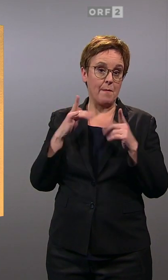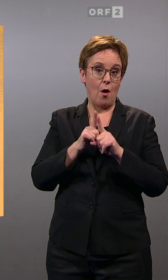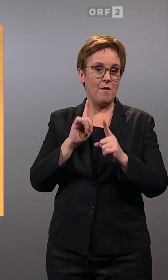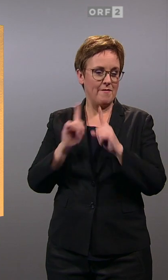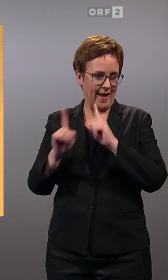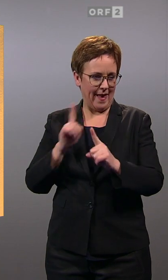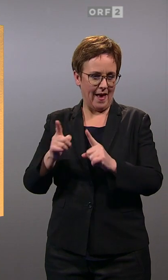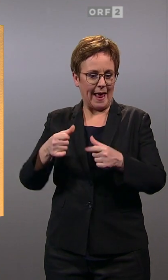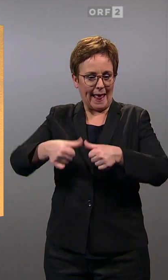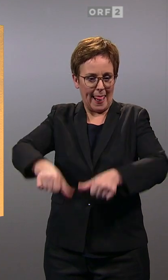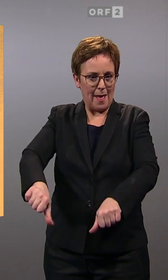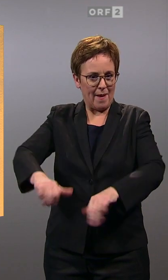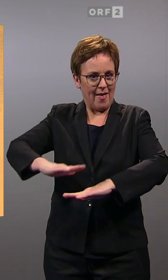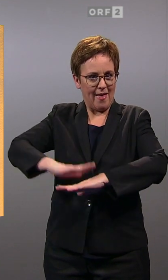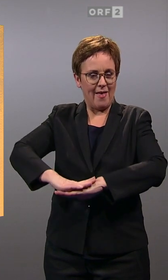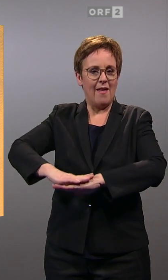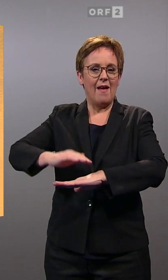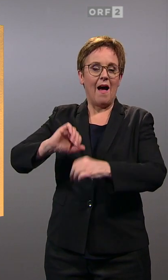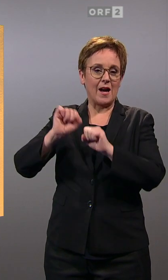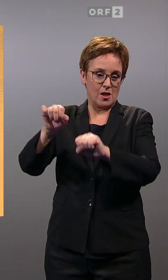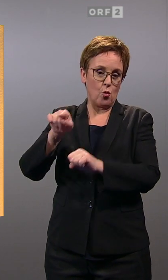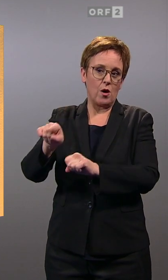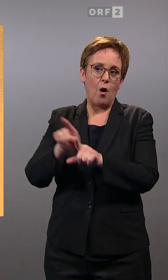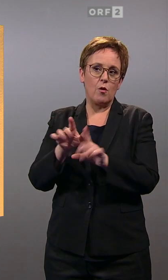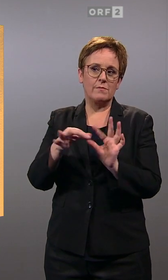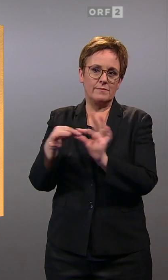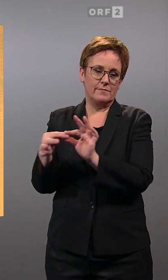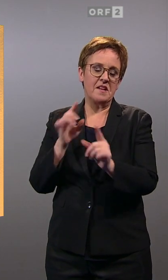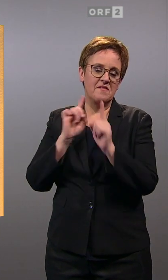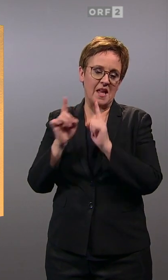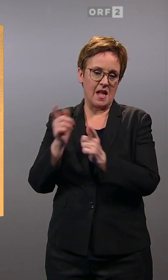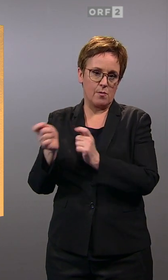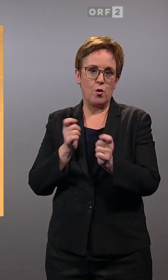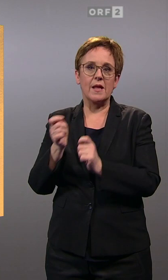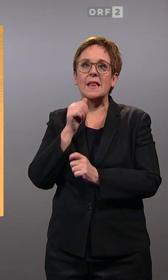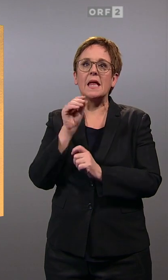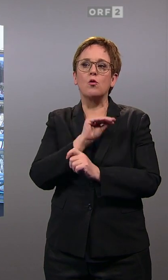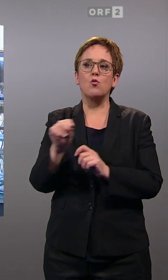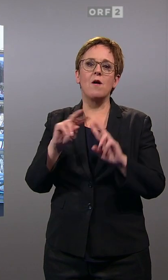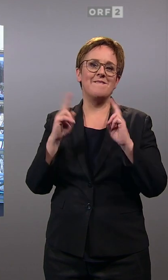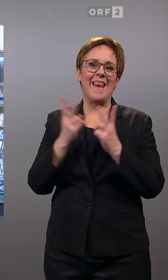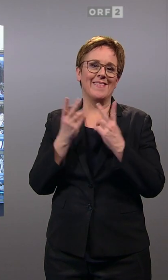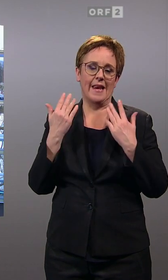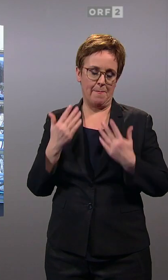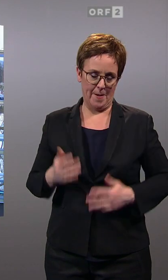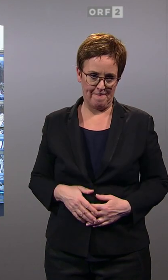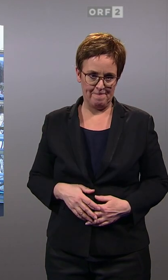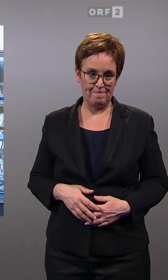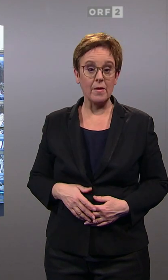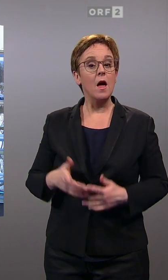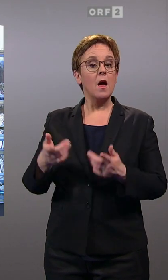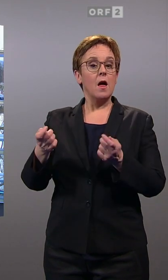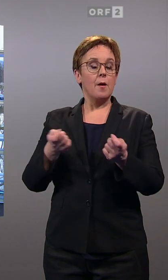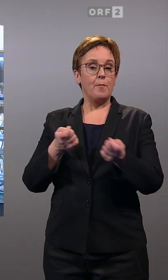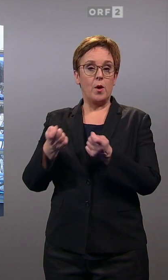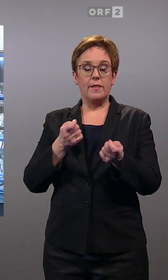Klebeaktionen der Klimaaktivisten. Das geht dann auch in Richtung Verkehrspolitik, nicht nur am Weltklima. Nun befindet sich ja die Politik